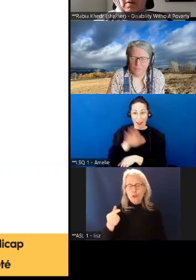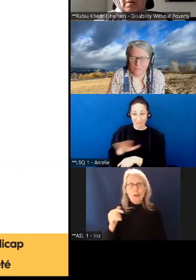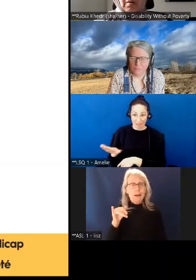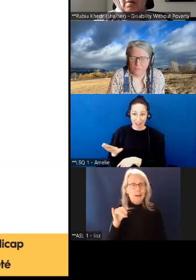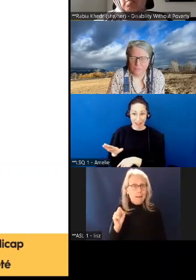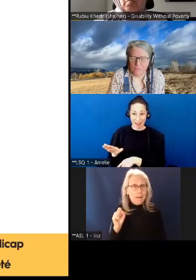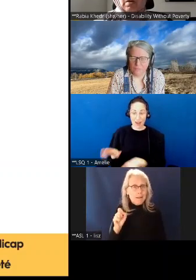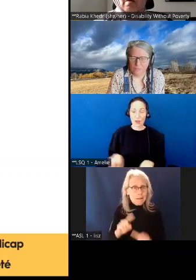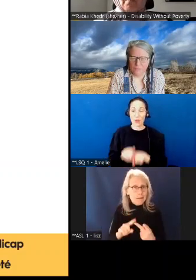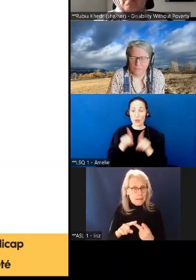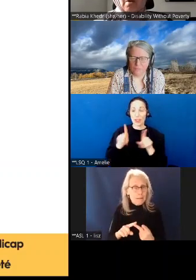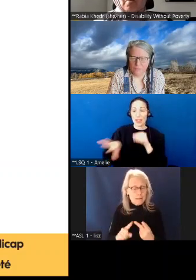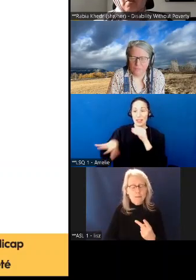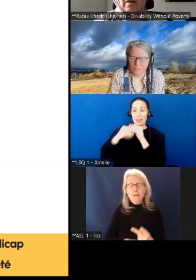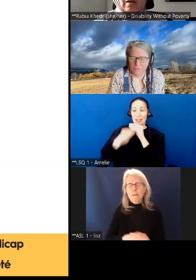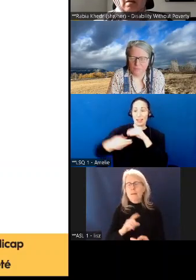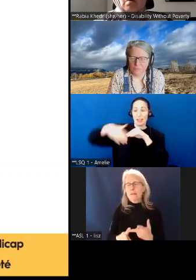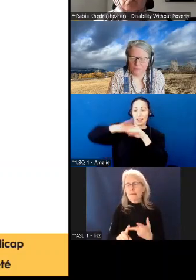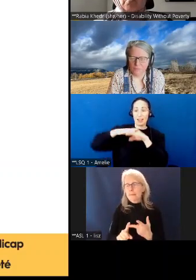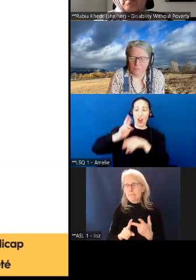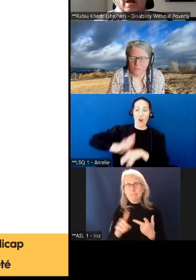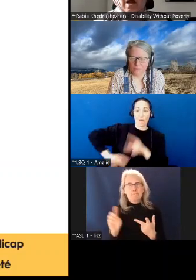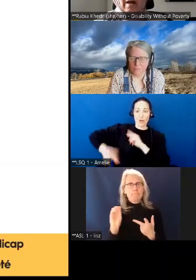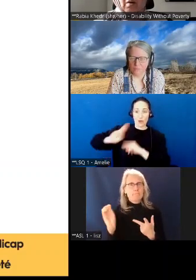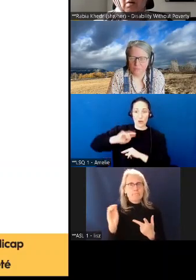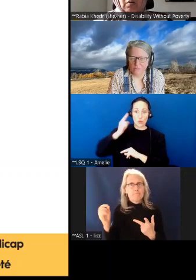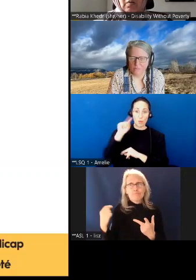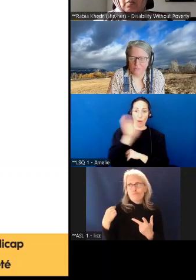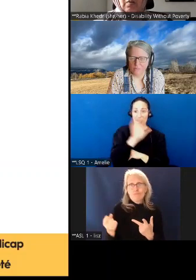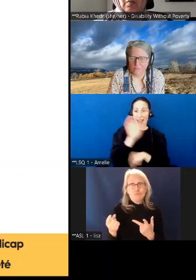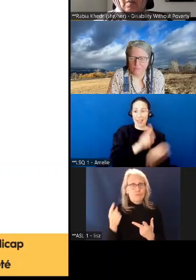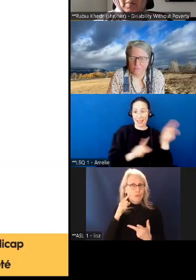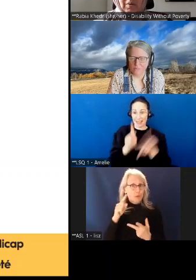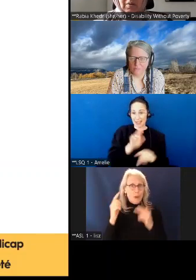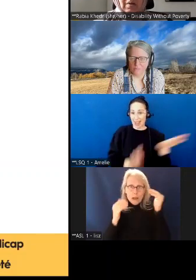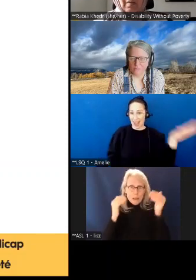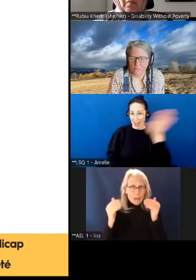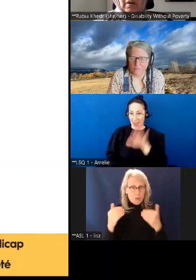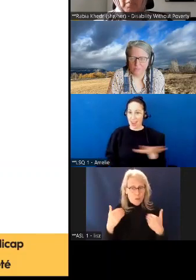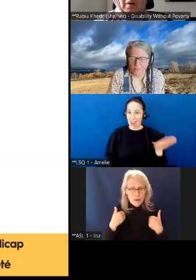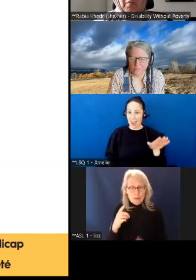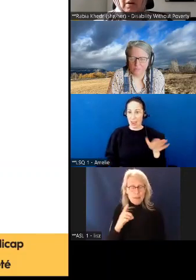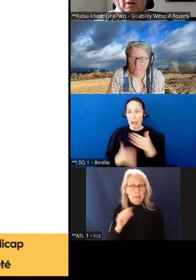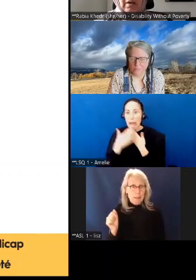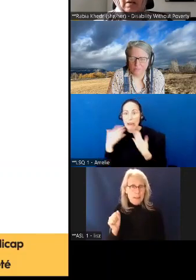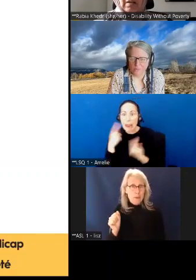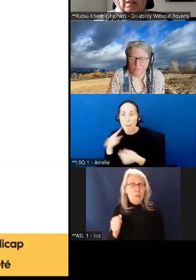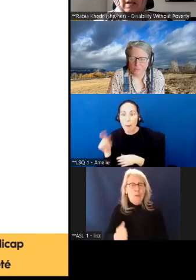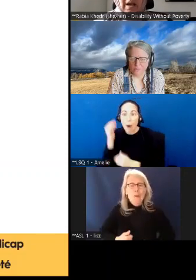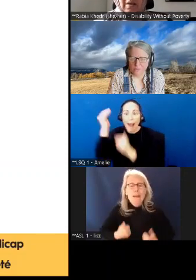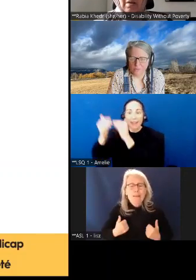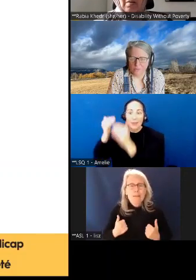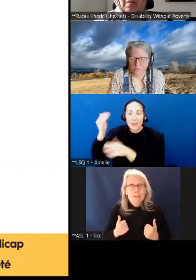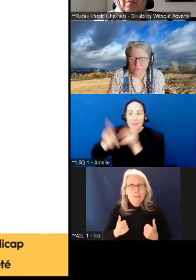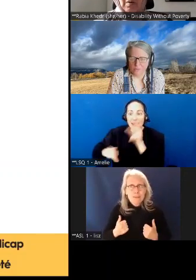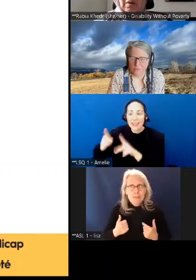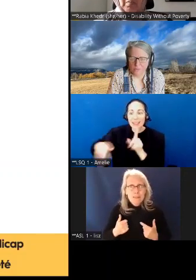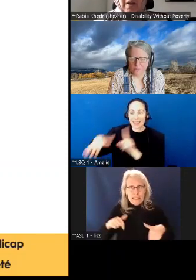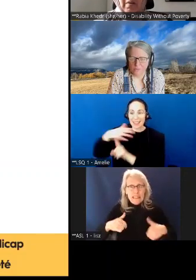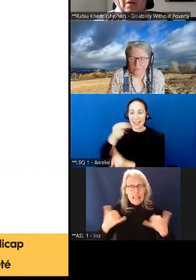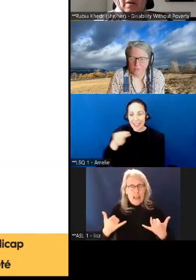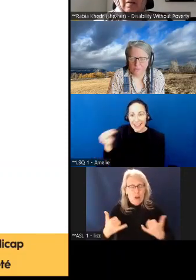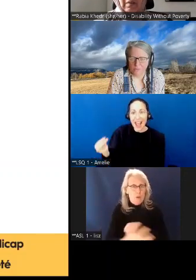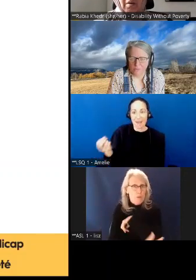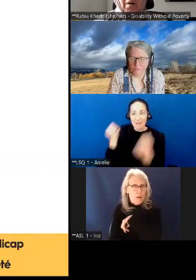avons des suppléments de revenus pour les Canadiens et les Canadiennes. Il n a rien pour les adultes vivant en situation de